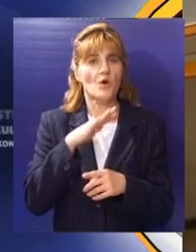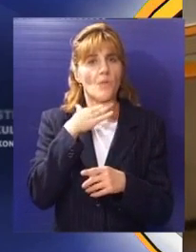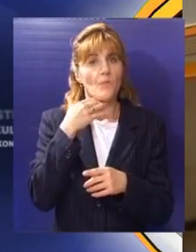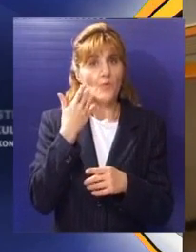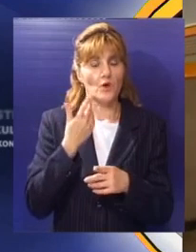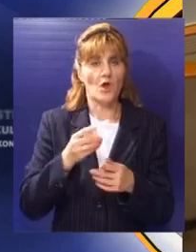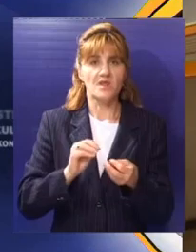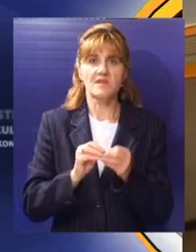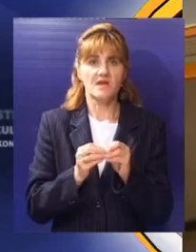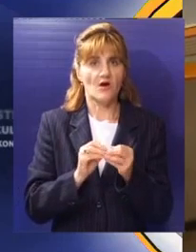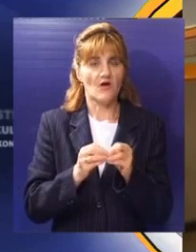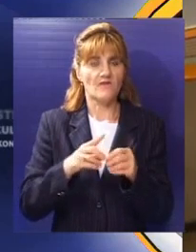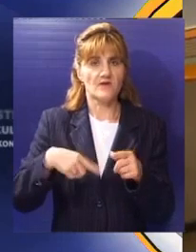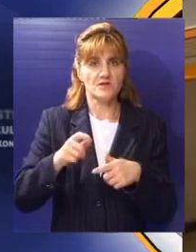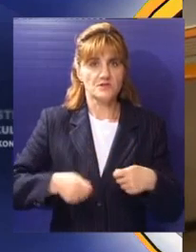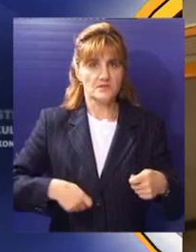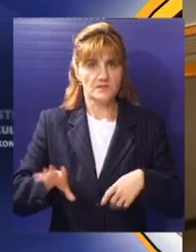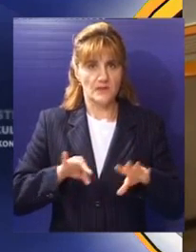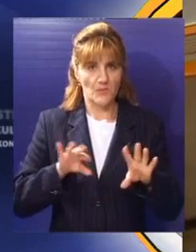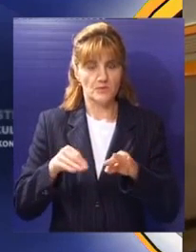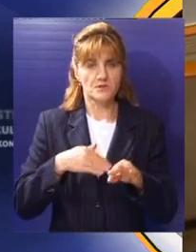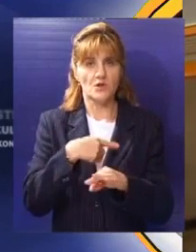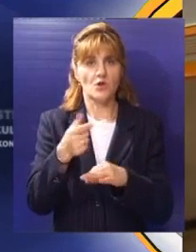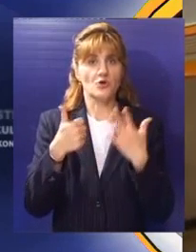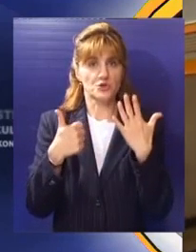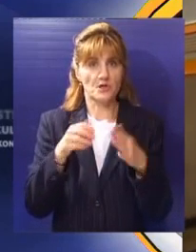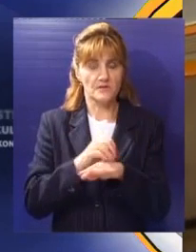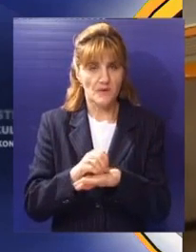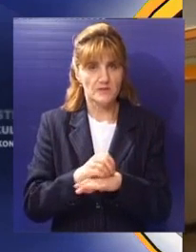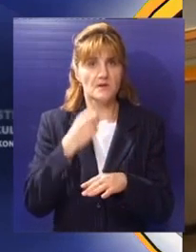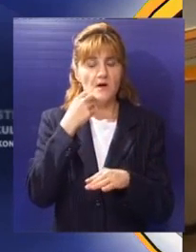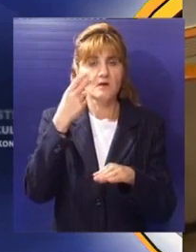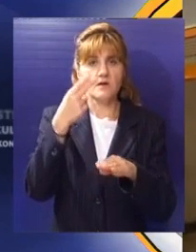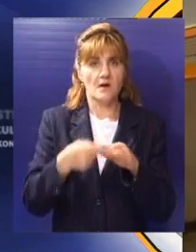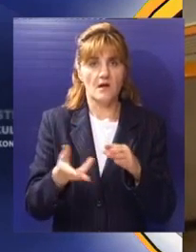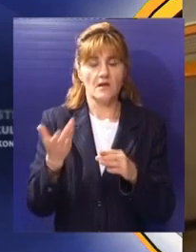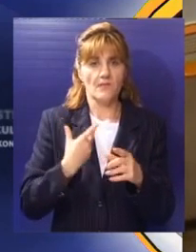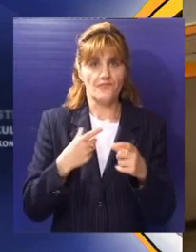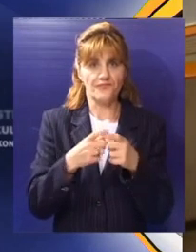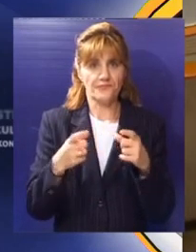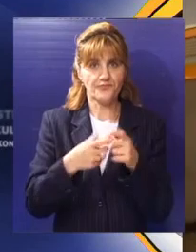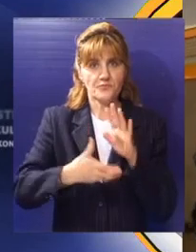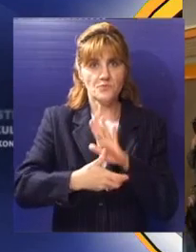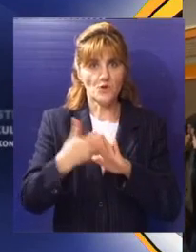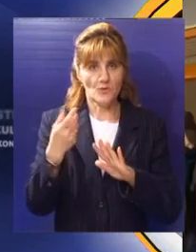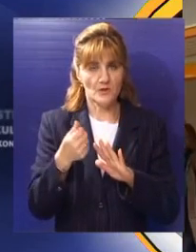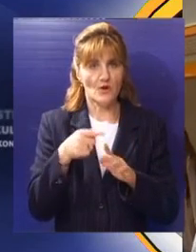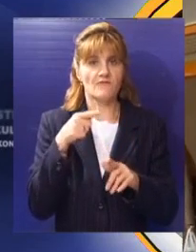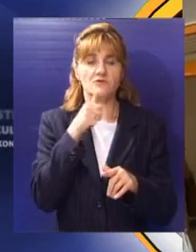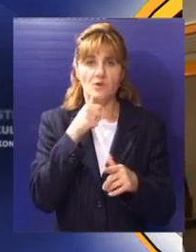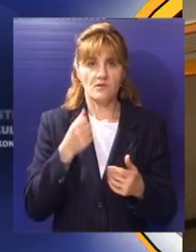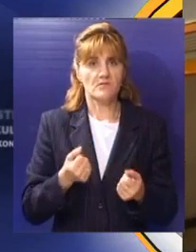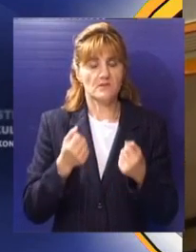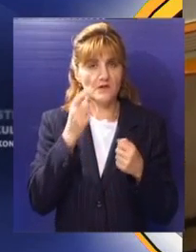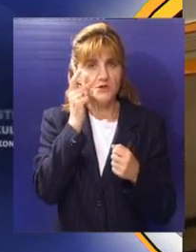posebno da mnoge trgovačke kuće daju odloženo i do šest mjeseci i onda kad dođe taj period stižu čekuju se svi strana. To je moja